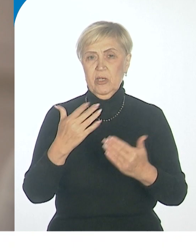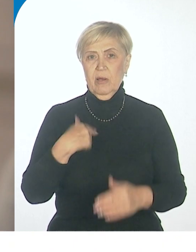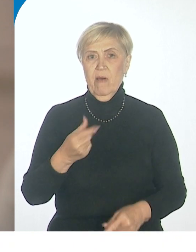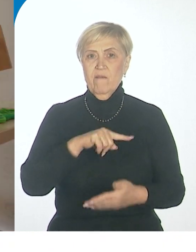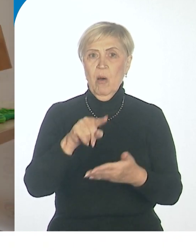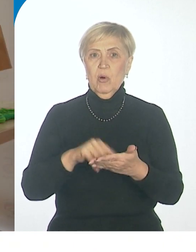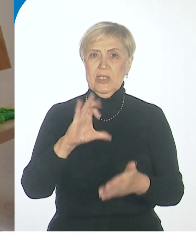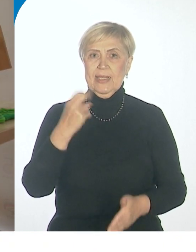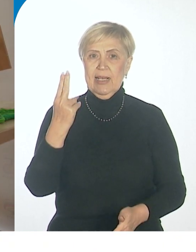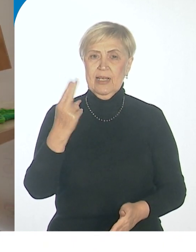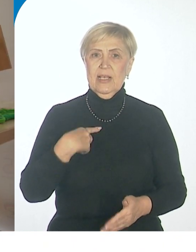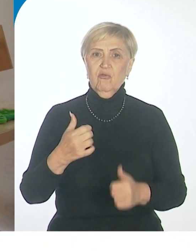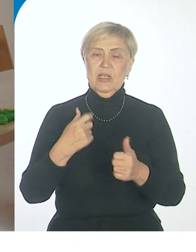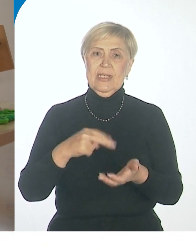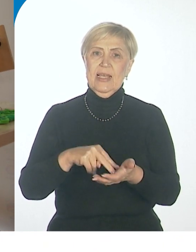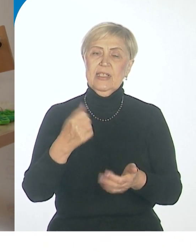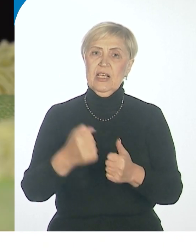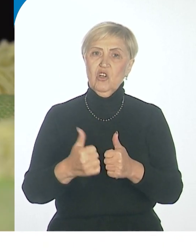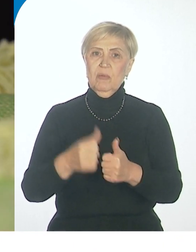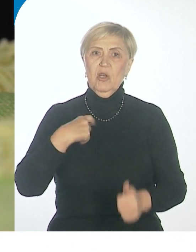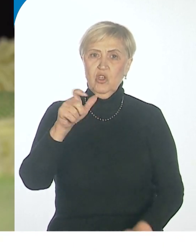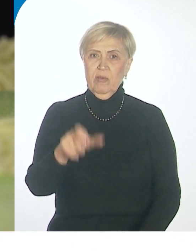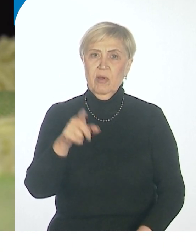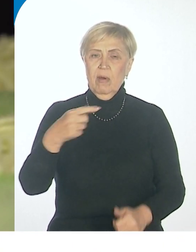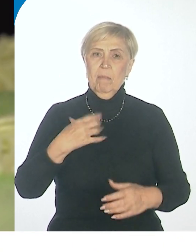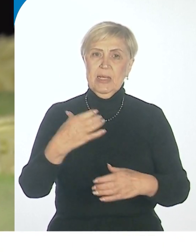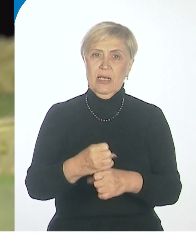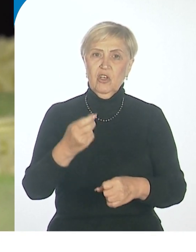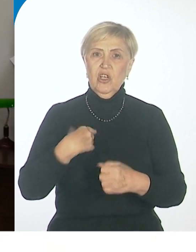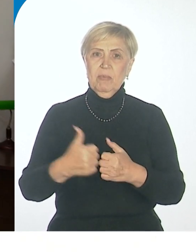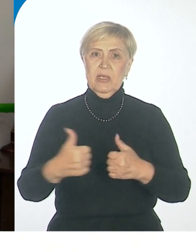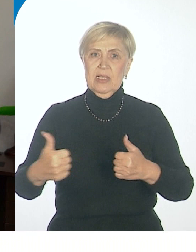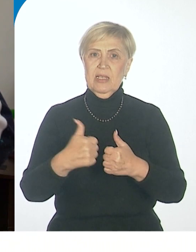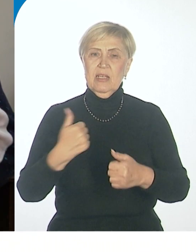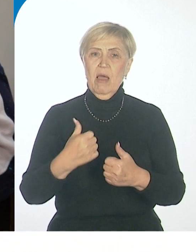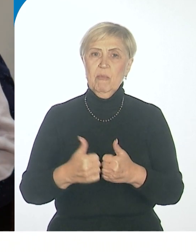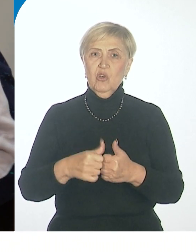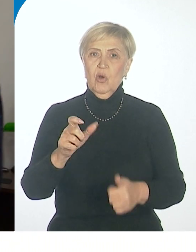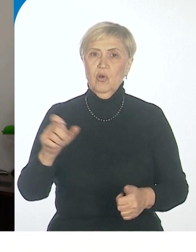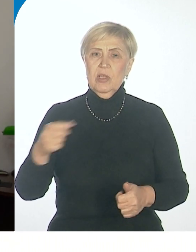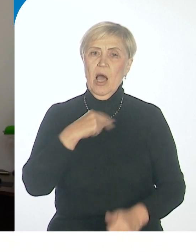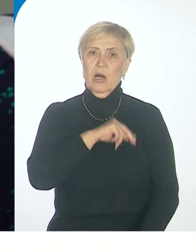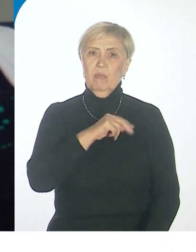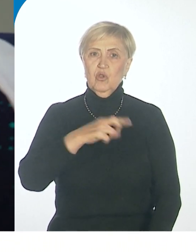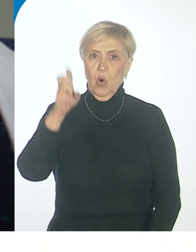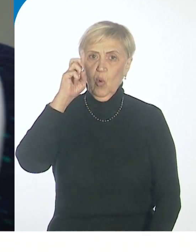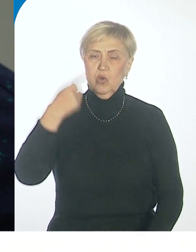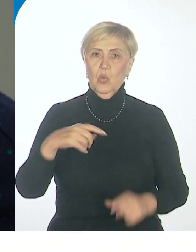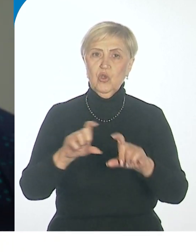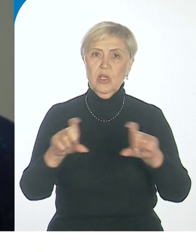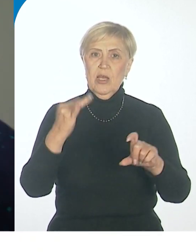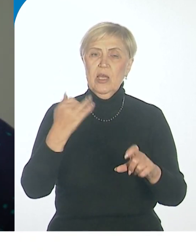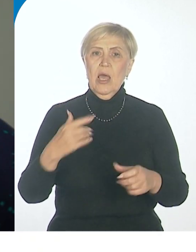остро стоит перед каждым человеком с инвалидностью. Над сокращением дистанции между людьми работают госучреждения и общественные